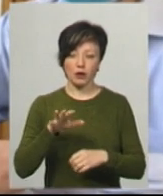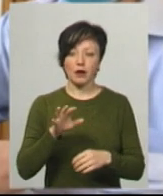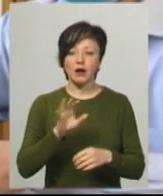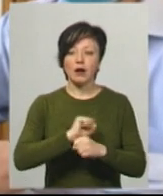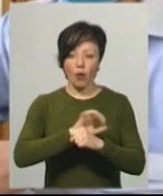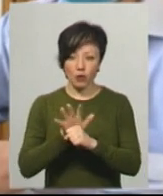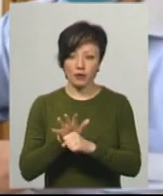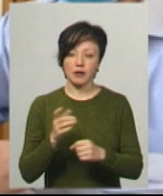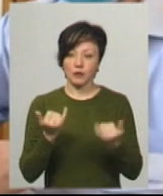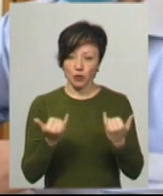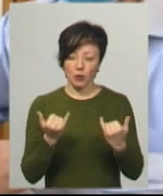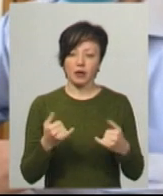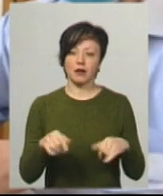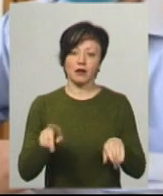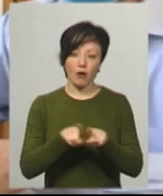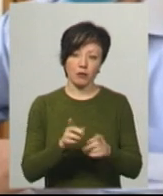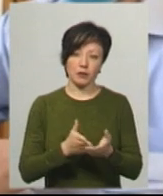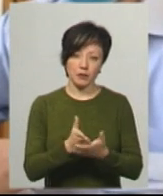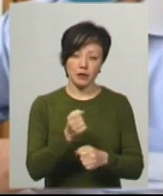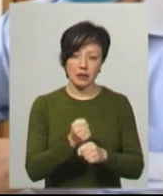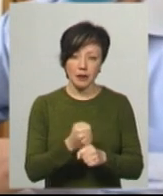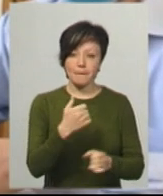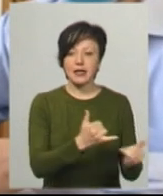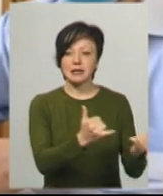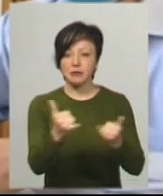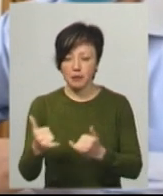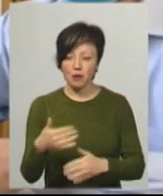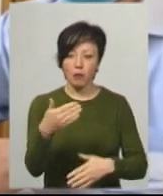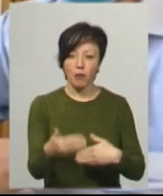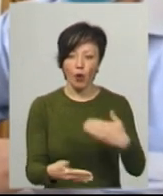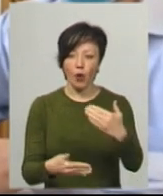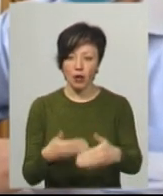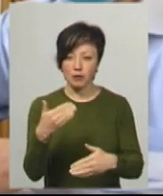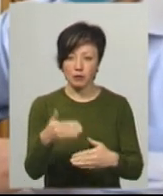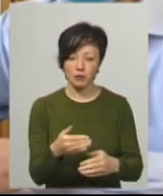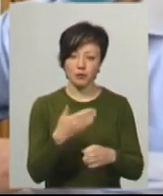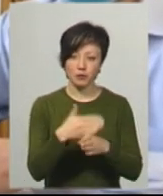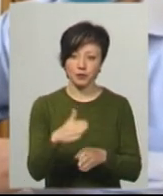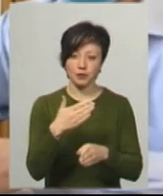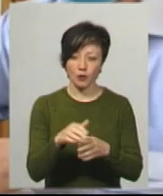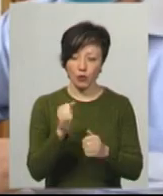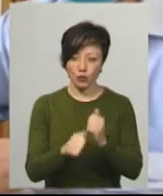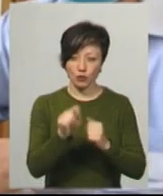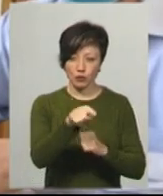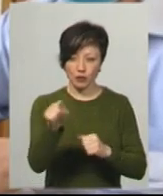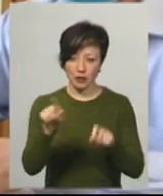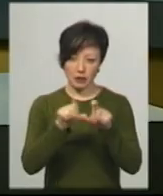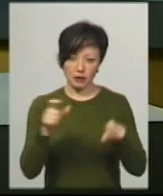самому напрямку сьогодні і працюємо. Ми забезпечуємо поетапно в черговості розкритання кожного з цих лікарень.